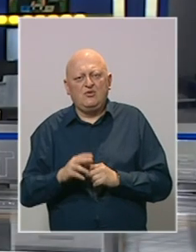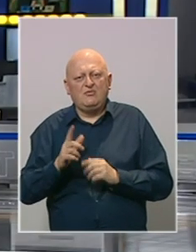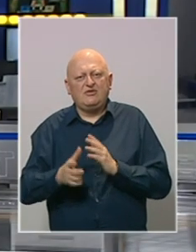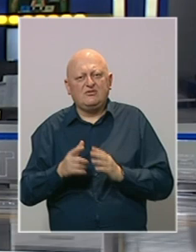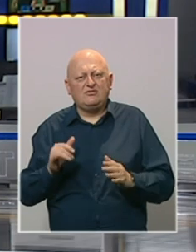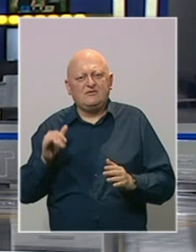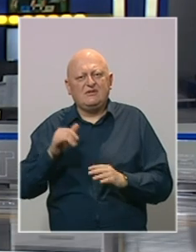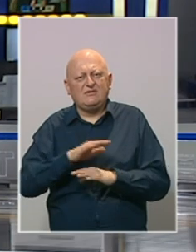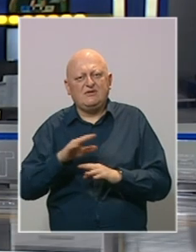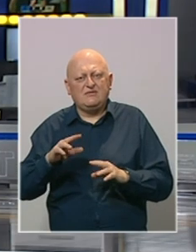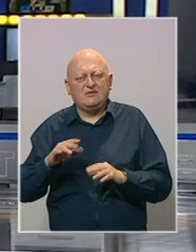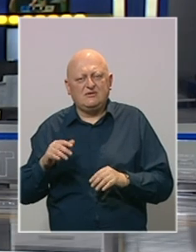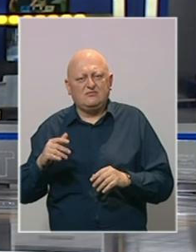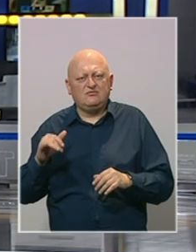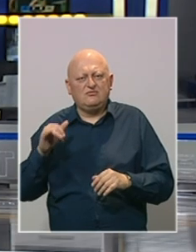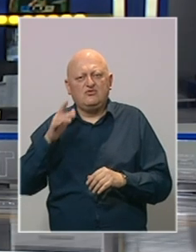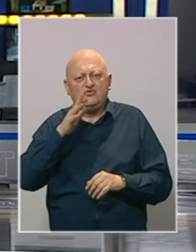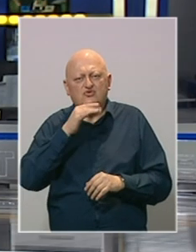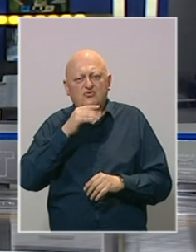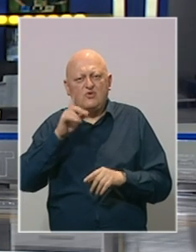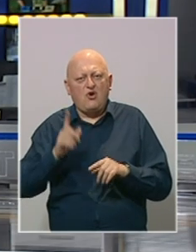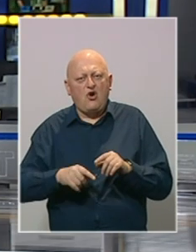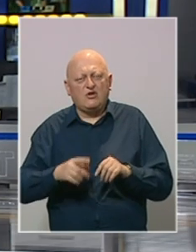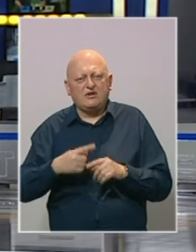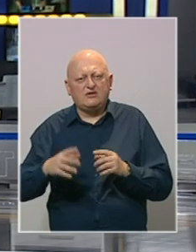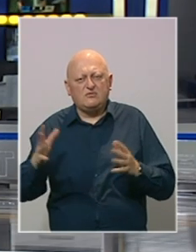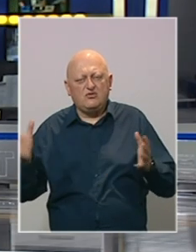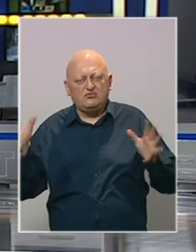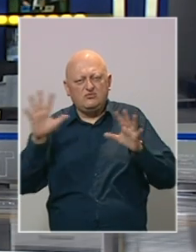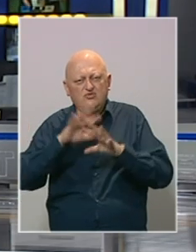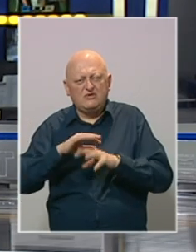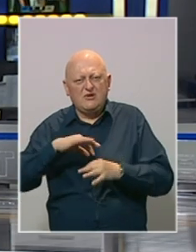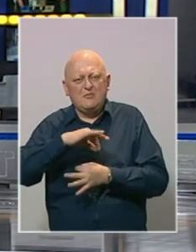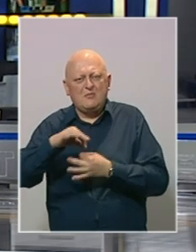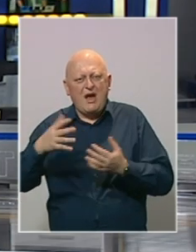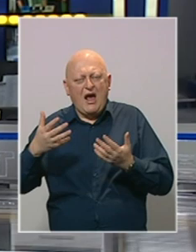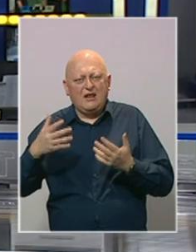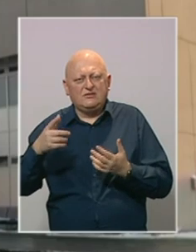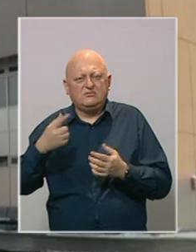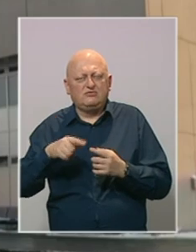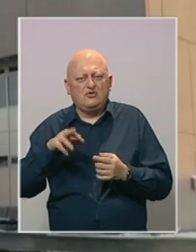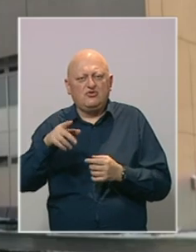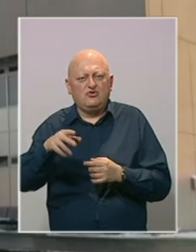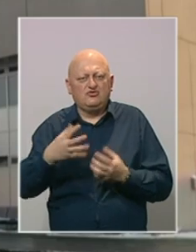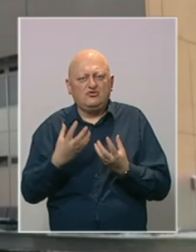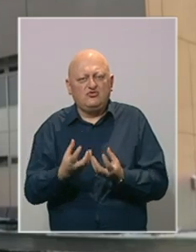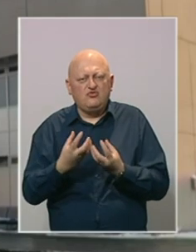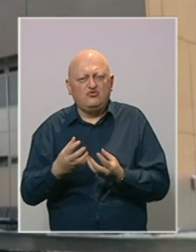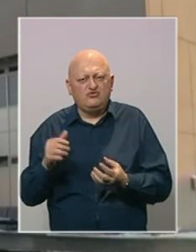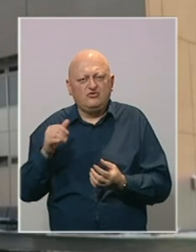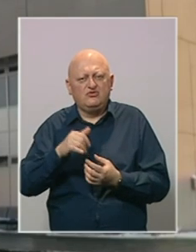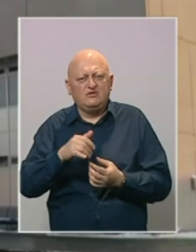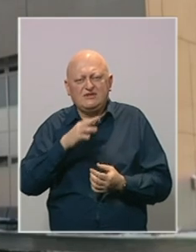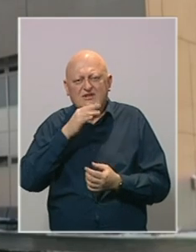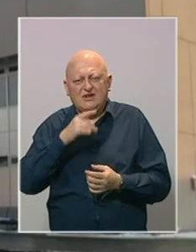Umeđu vremenu su svi letovi sa međunarodne zračne luke u Sarajevu otkazani zbog uste magle. Zbog toga je došla do ogromne gužve na Sarajevskoj